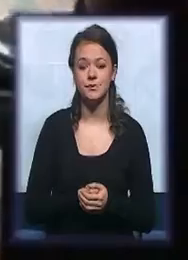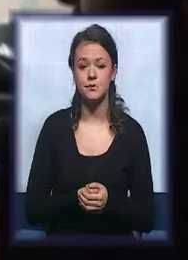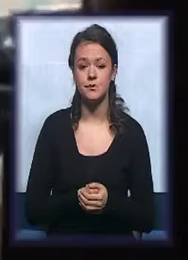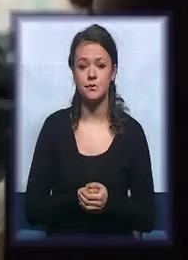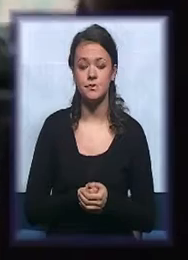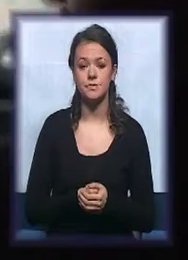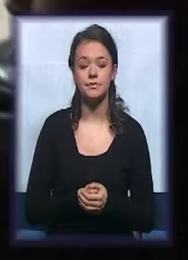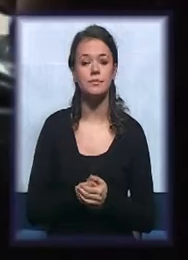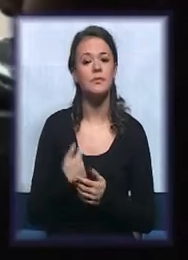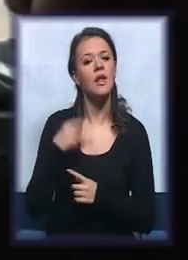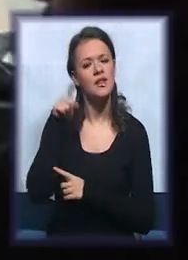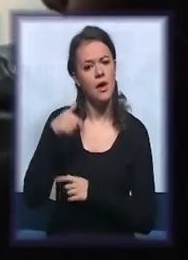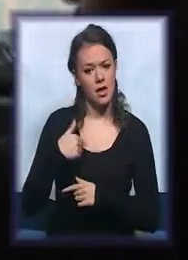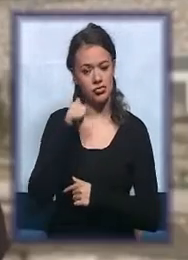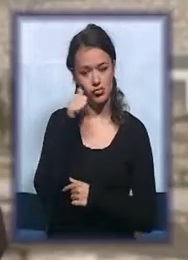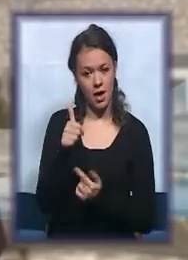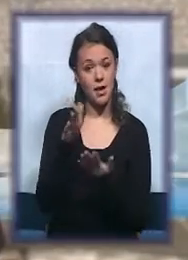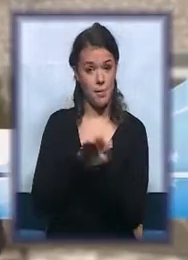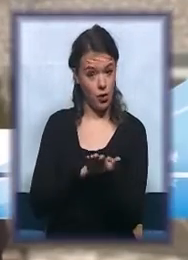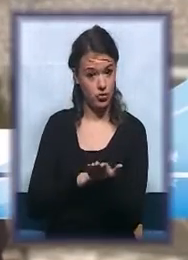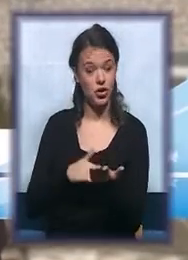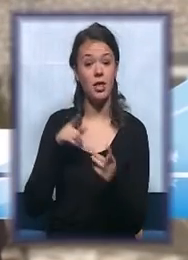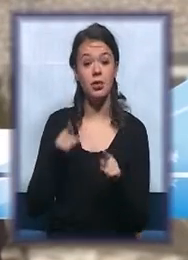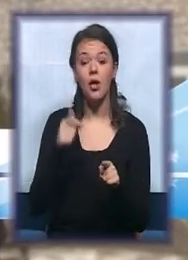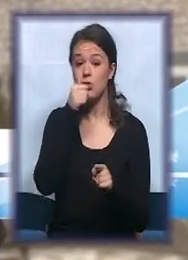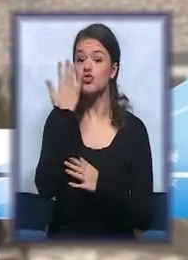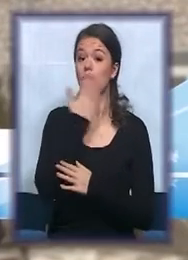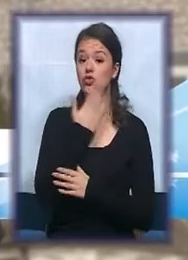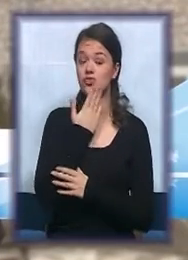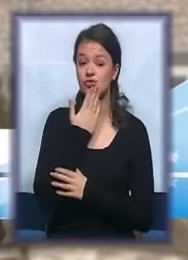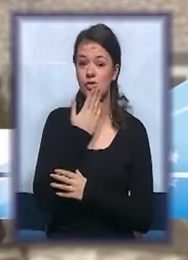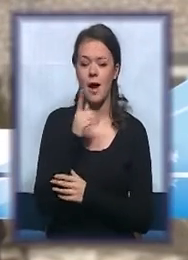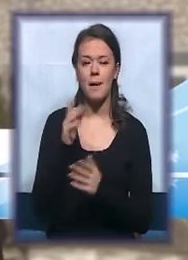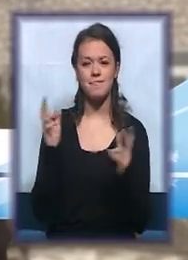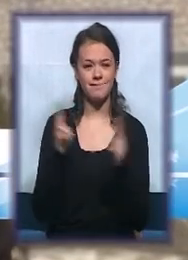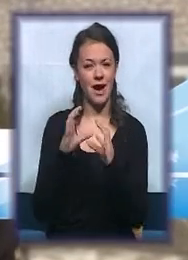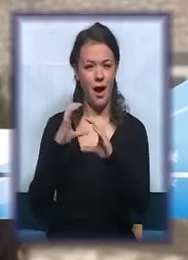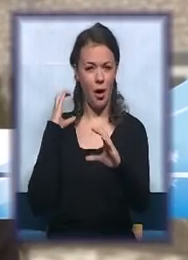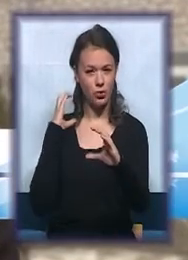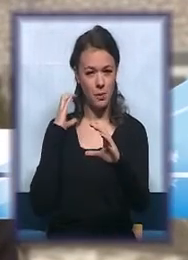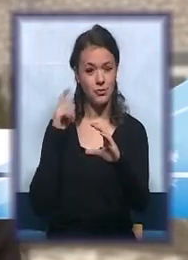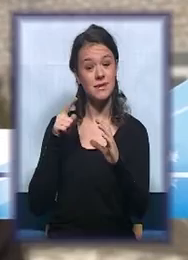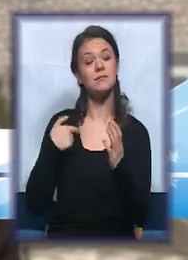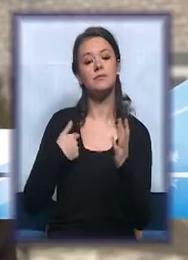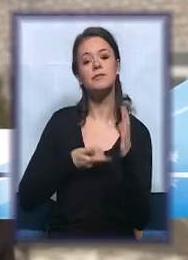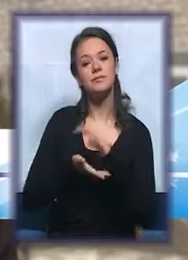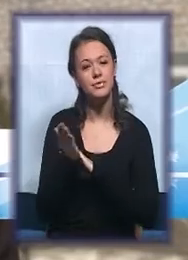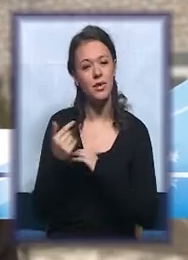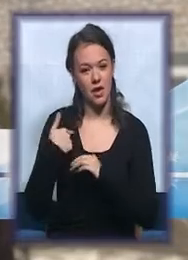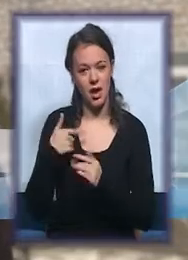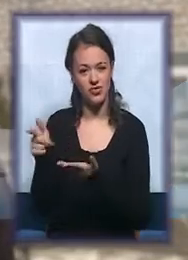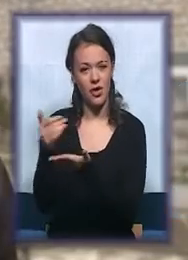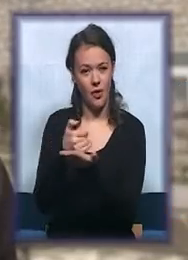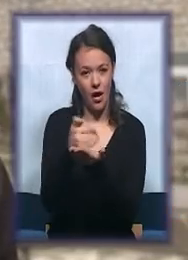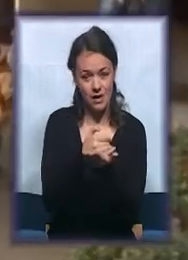Svaki naš dan počinje tako što školski minibus polazi po naše korisnike